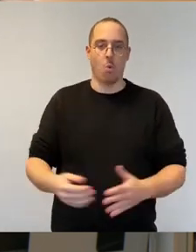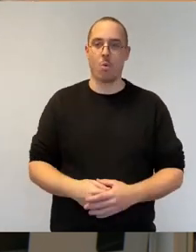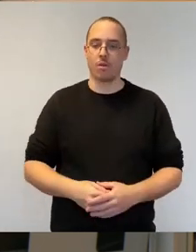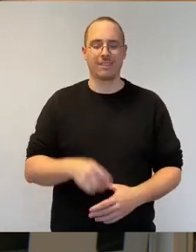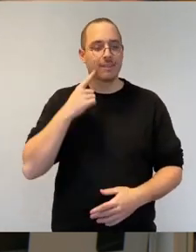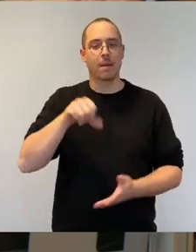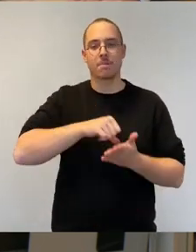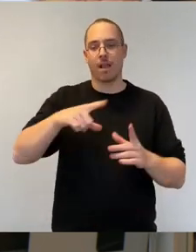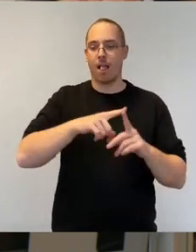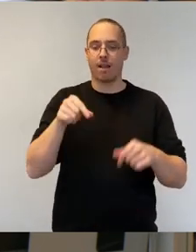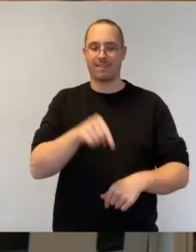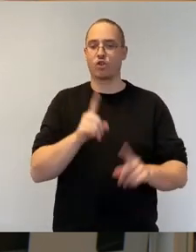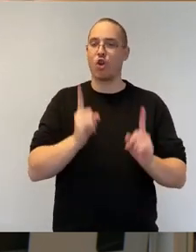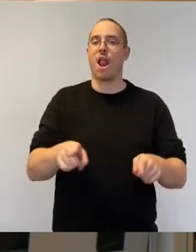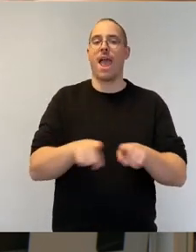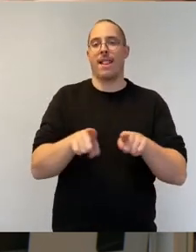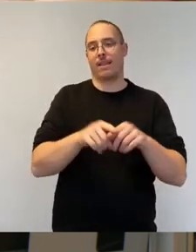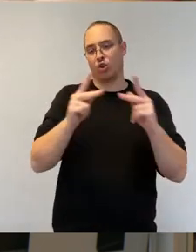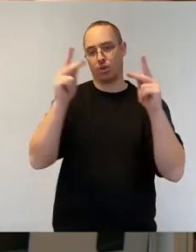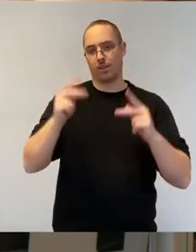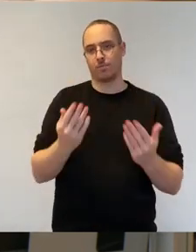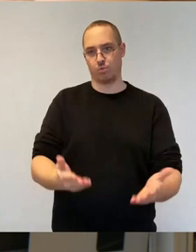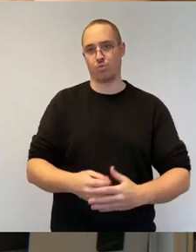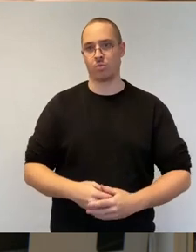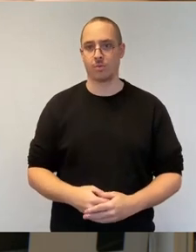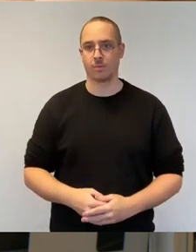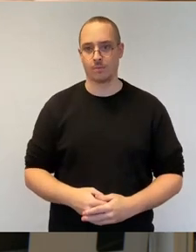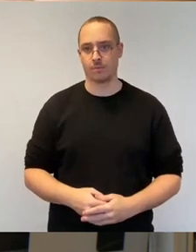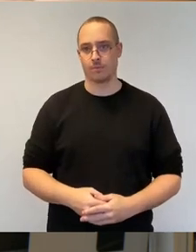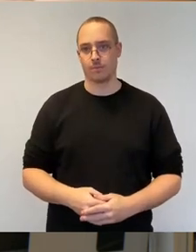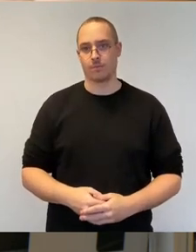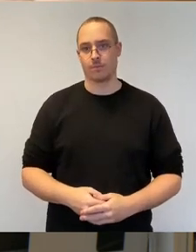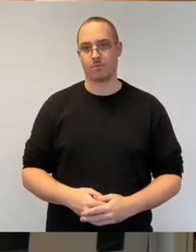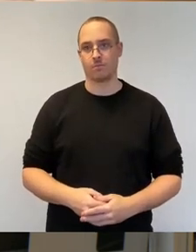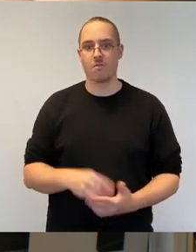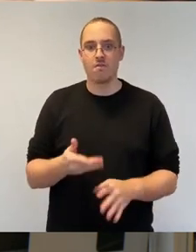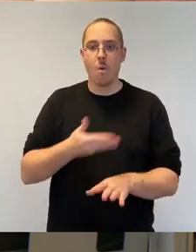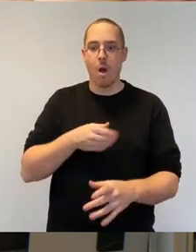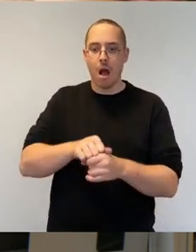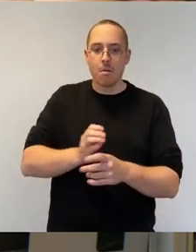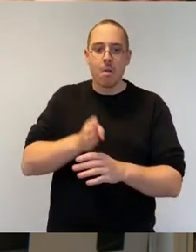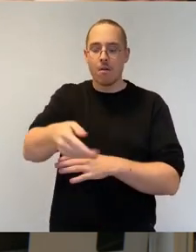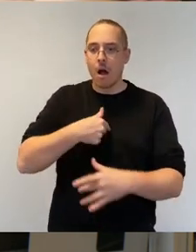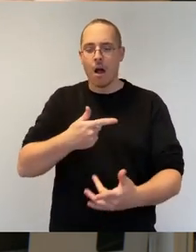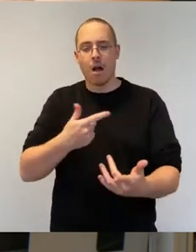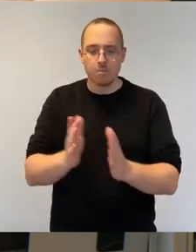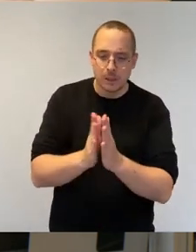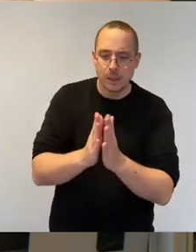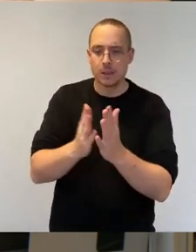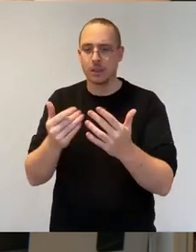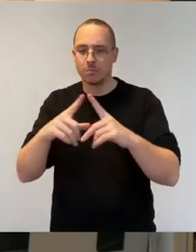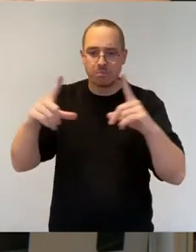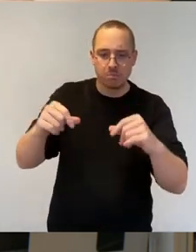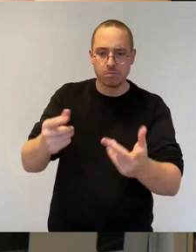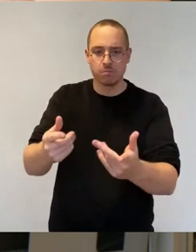dass Geflüchtete eben nicht mehr aufs Amt rennen müssen, um sich ihren Scheck oder das Bargeld irgendwie auszahlen zu lassen, sondern dass sie